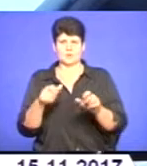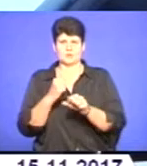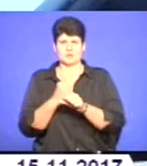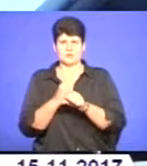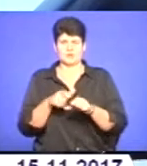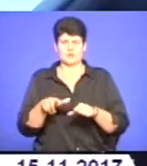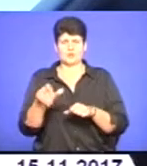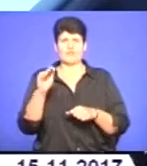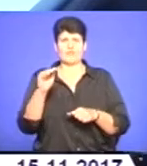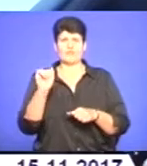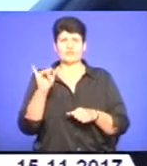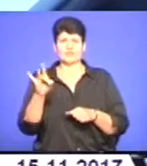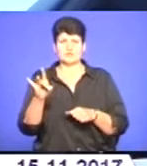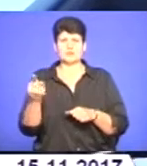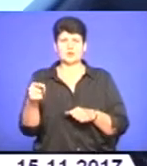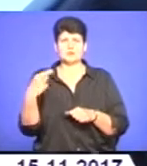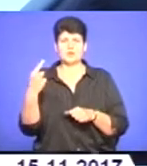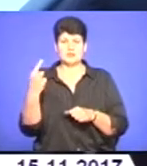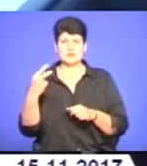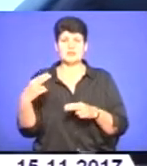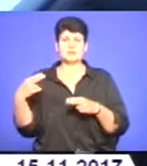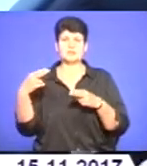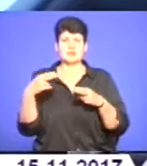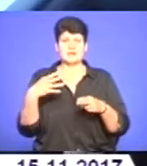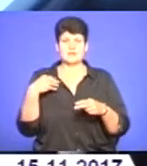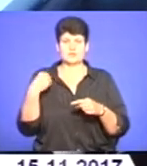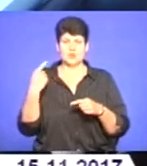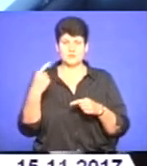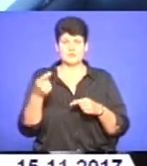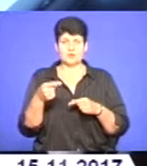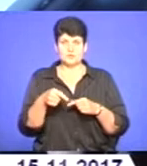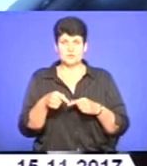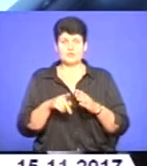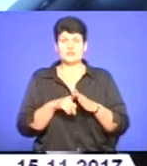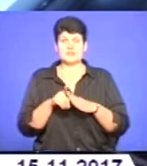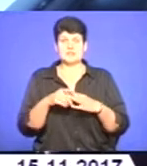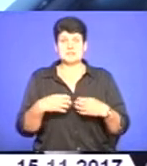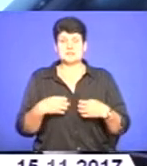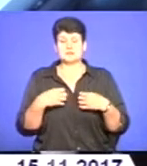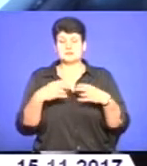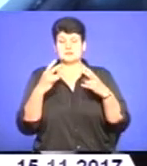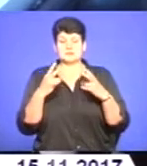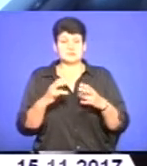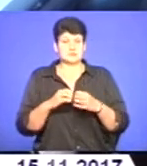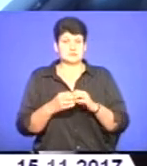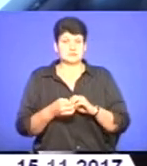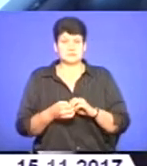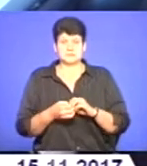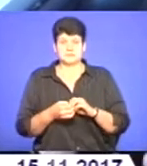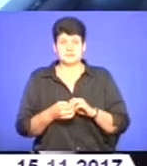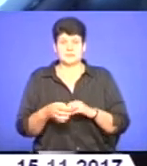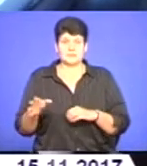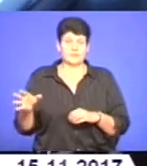від фур. Транопільській області, от як ви в'їжджаєш з Львівської області, починається страшна біда. І так